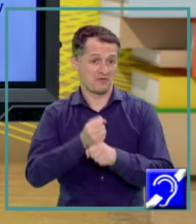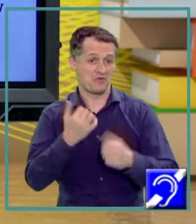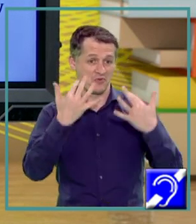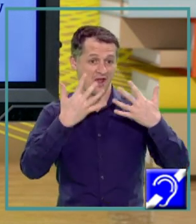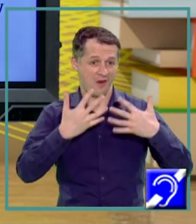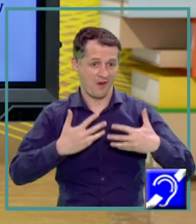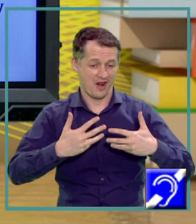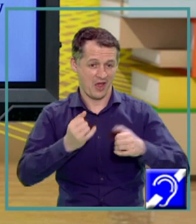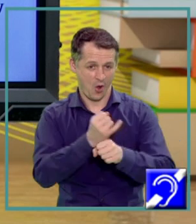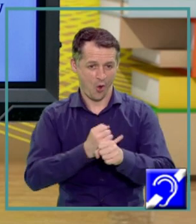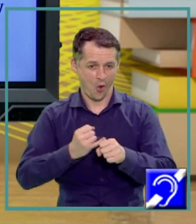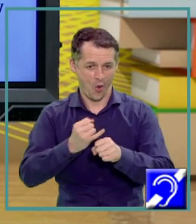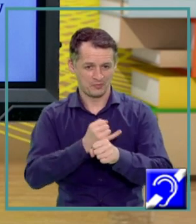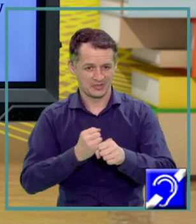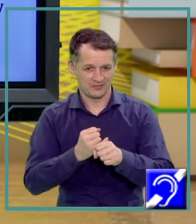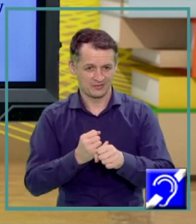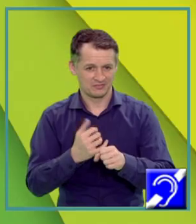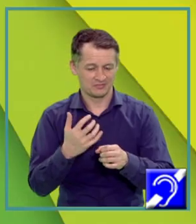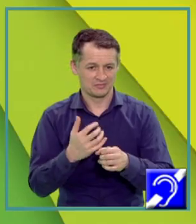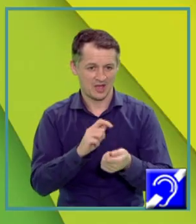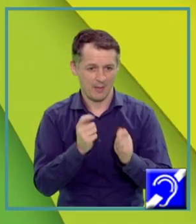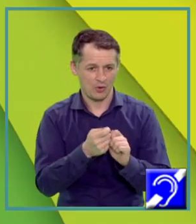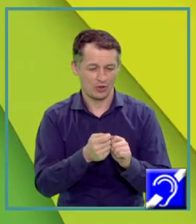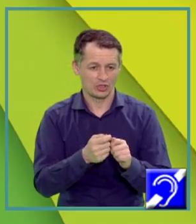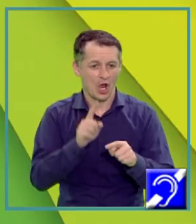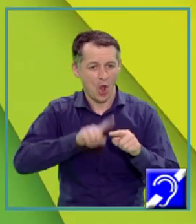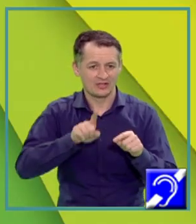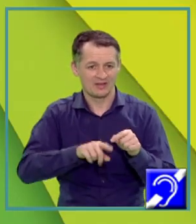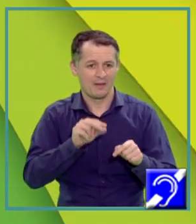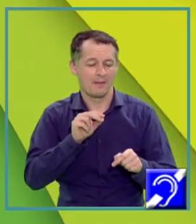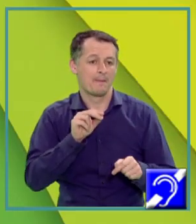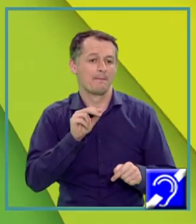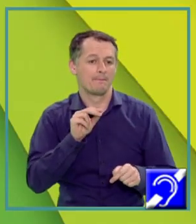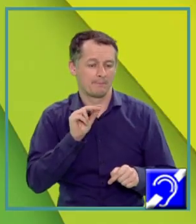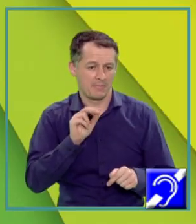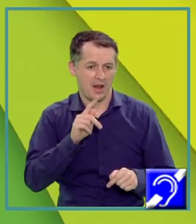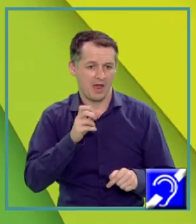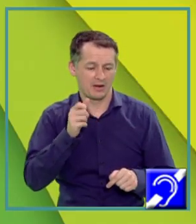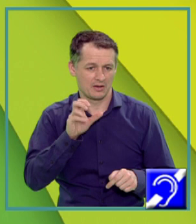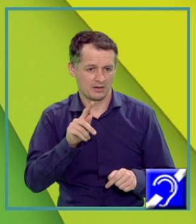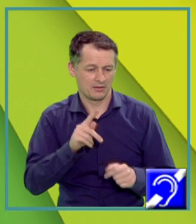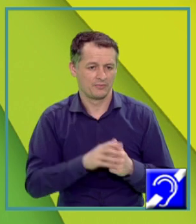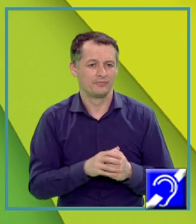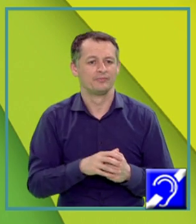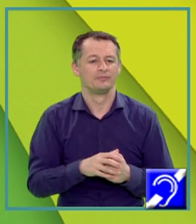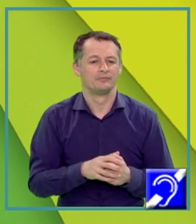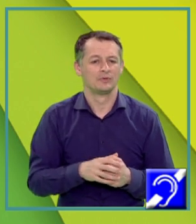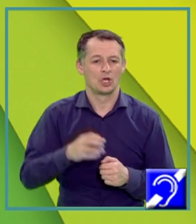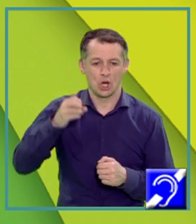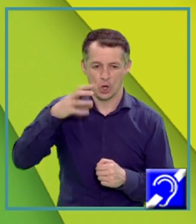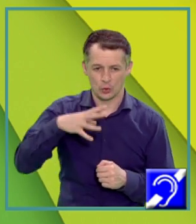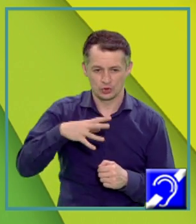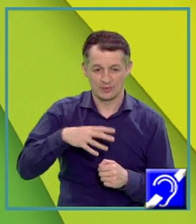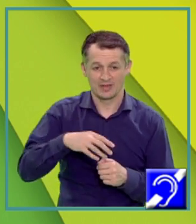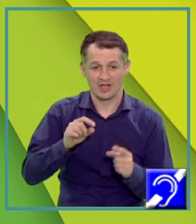calculele Am înlocuit constanta Planck, viteza de propagare a luminii în vid Lungimea